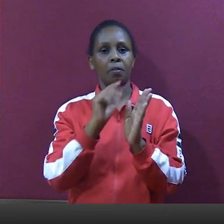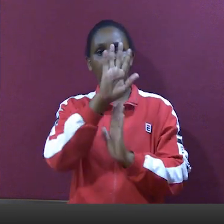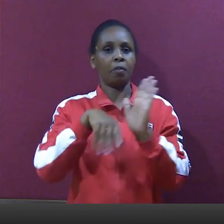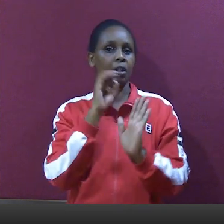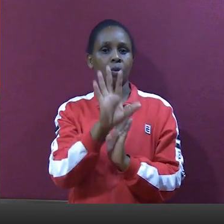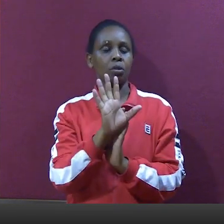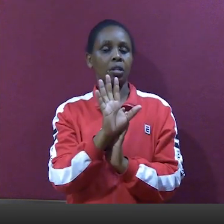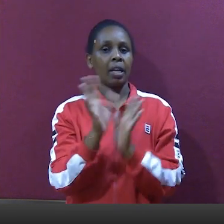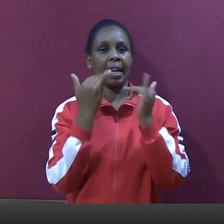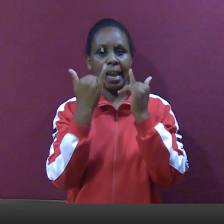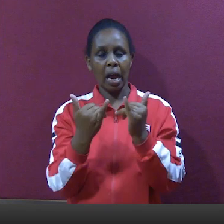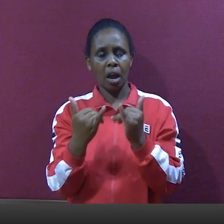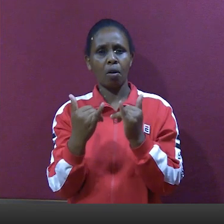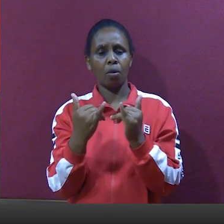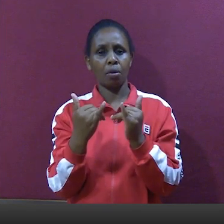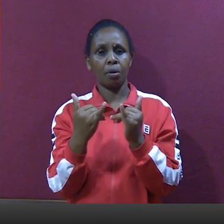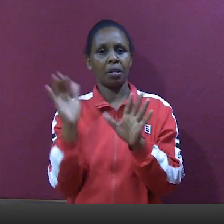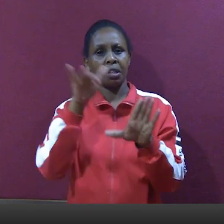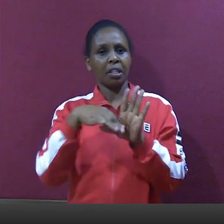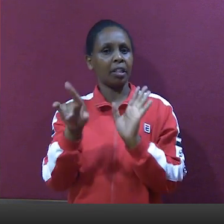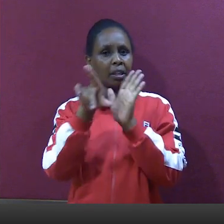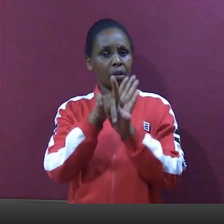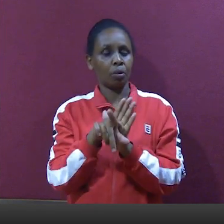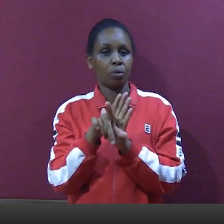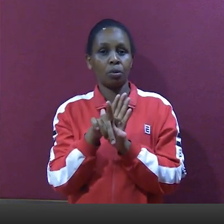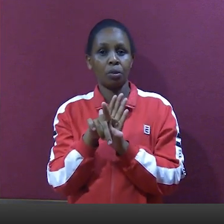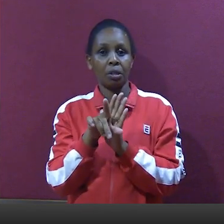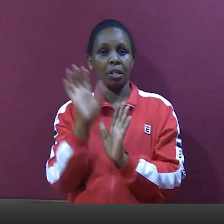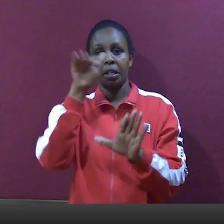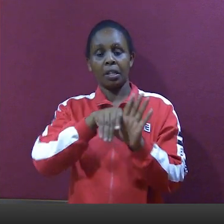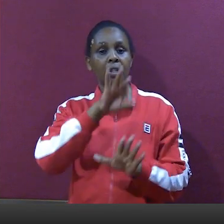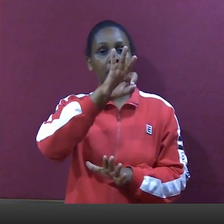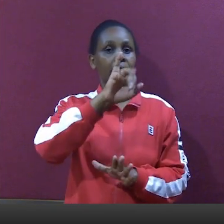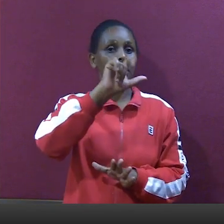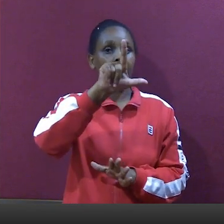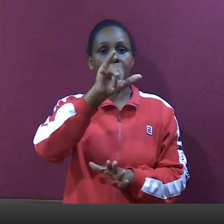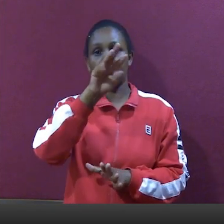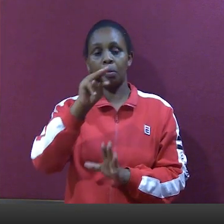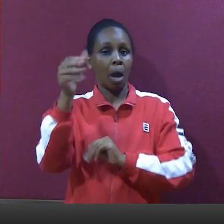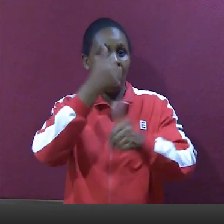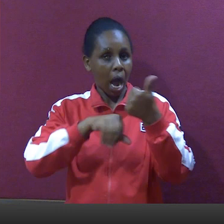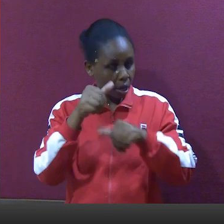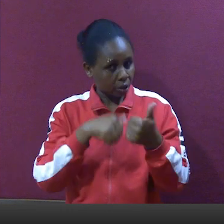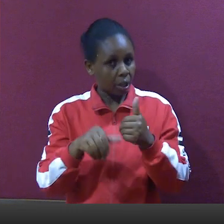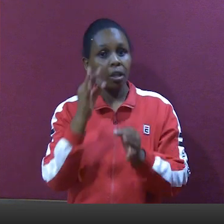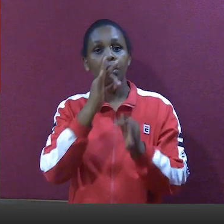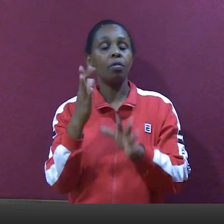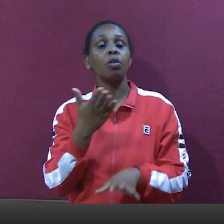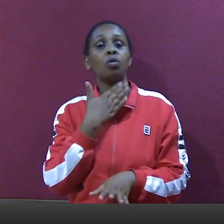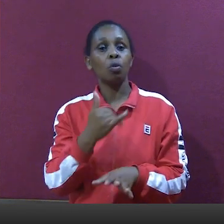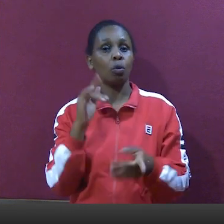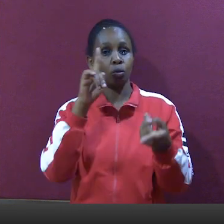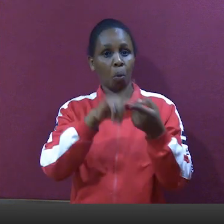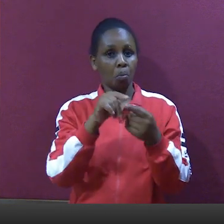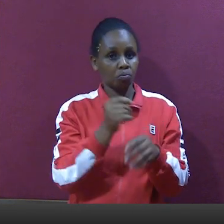one of the requirements currently that is set out in the laws and that is the films and stage plays act is that if you want